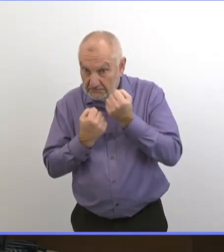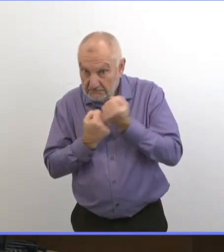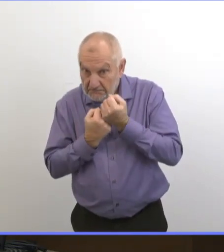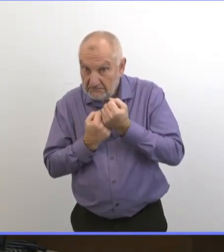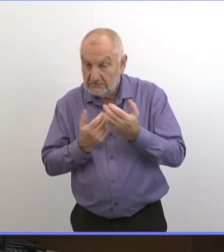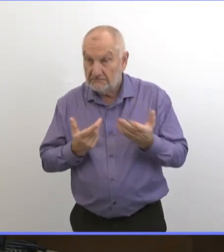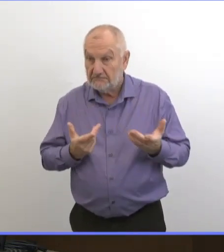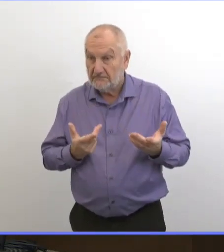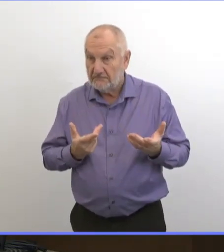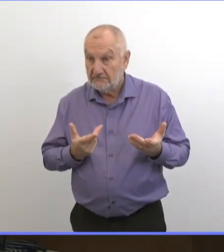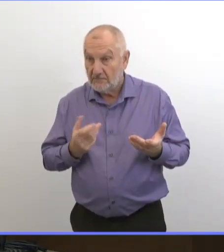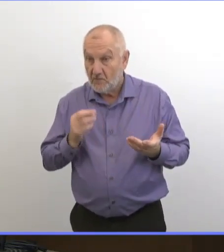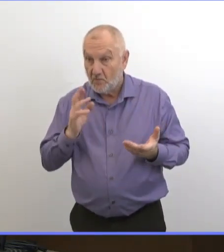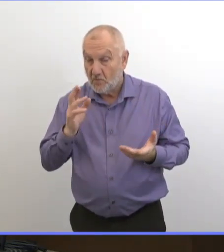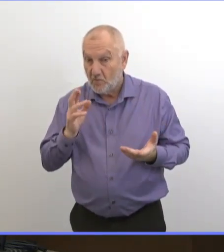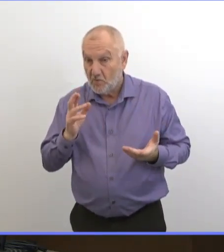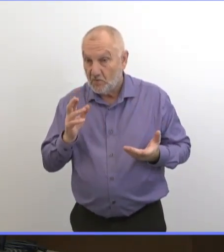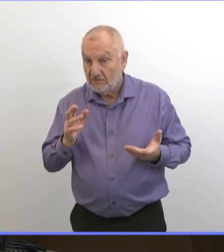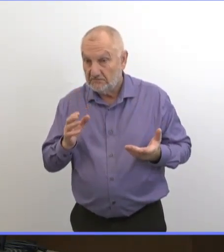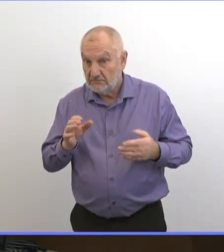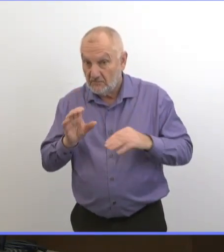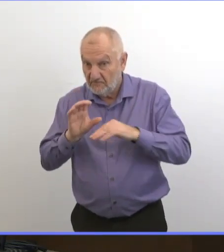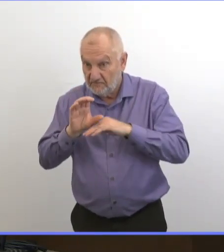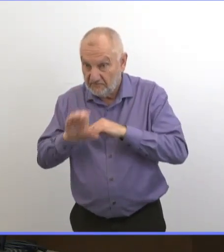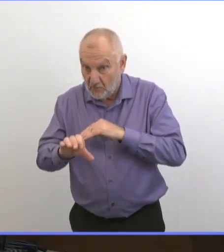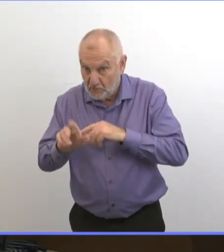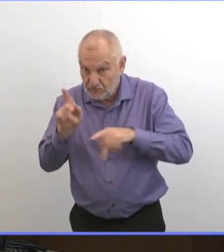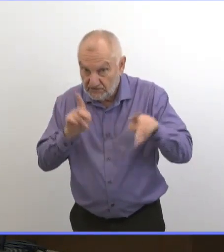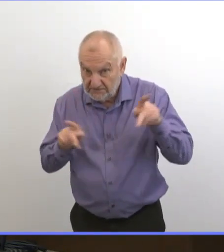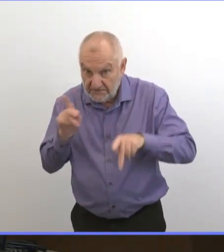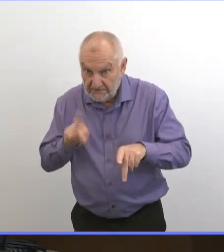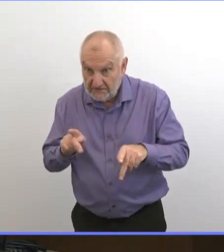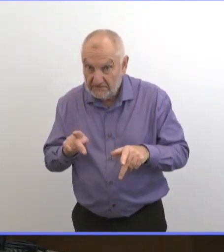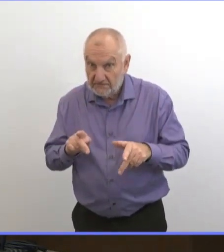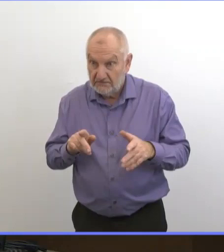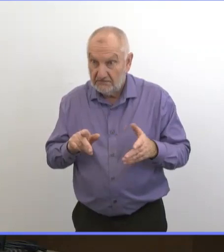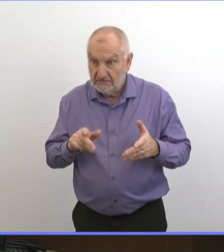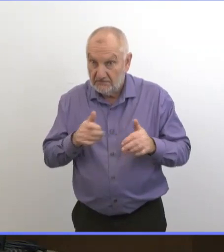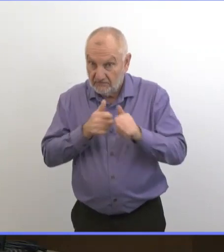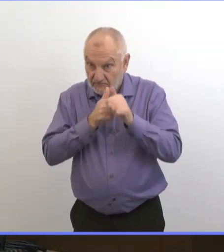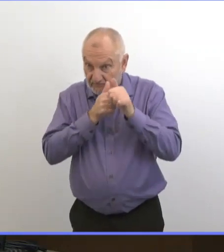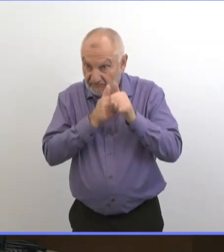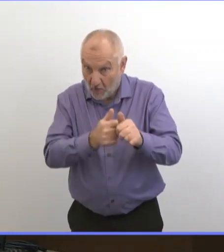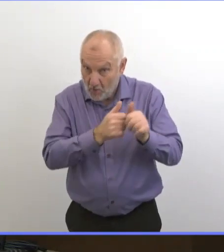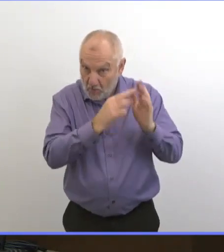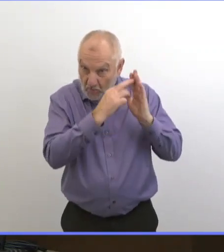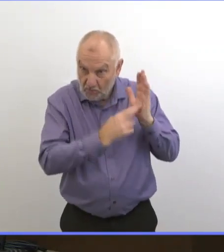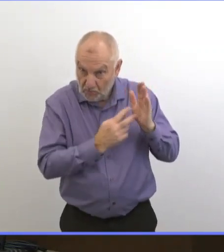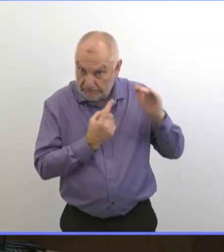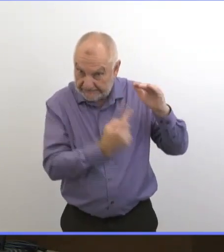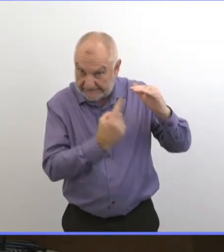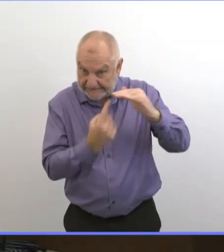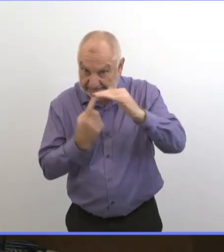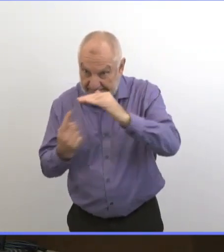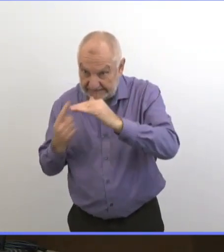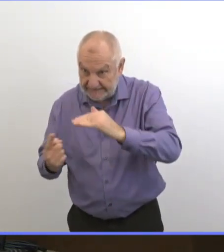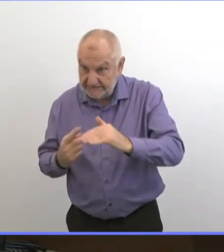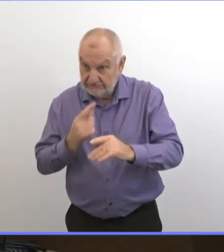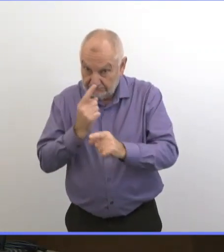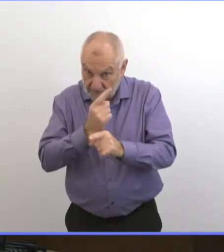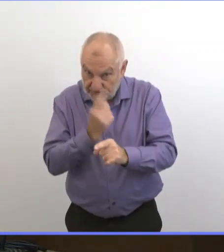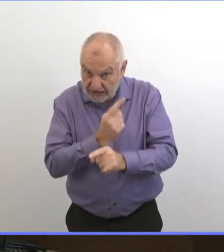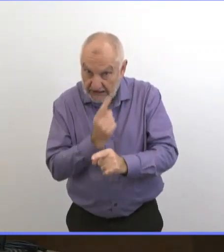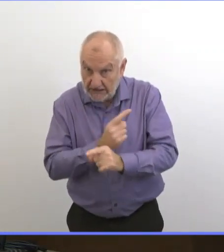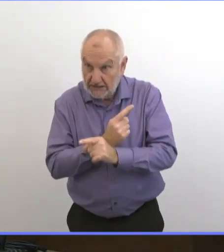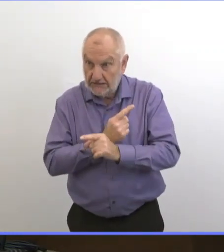appuyer les personnes pour qu'elles respectent mieux les règles